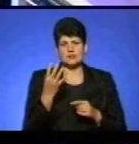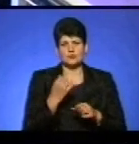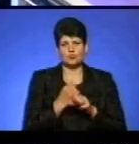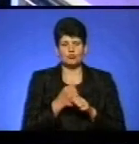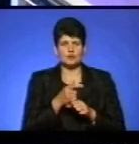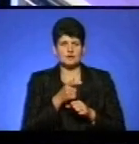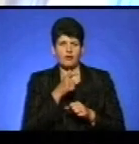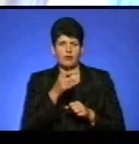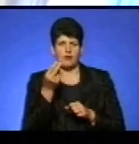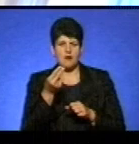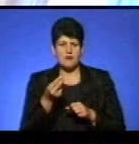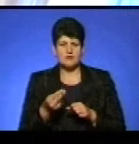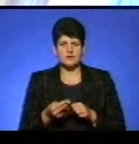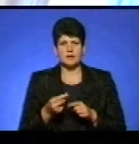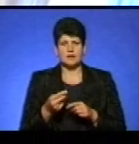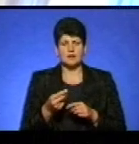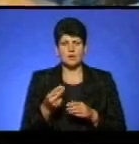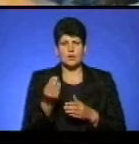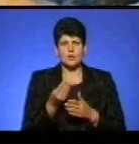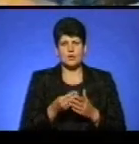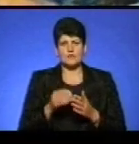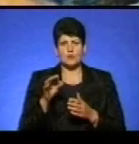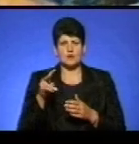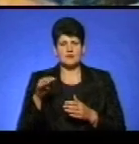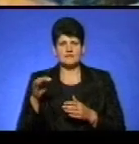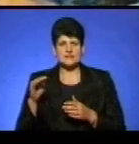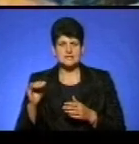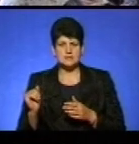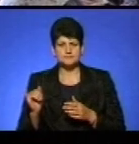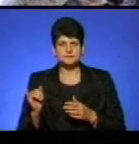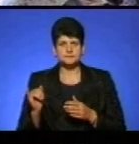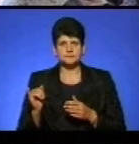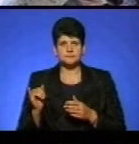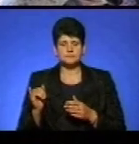графіка, кольорові олівці, пастель на кольоровому фоні.